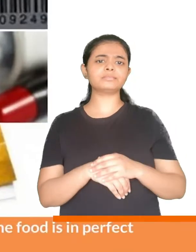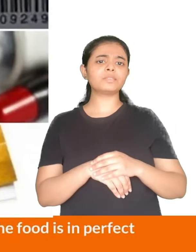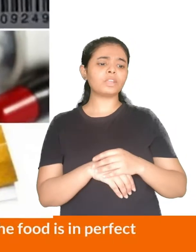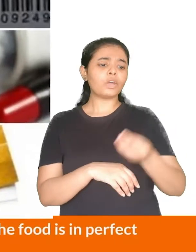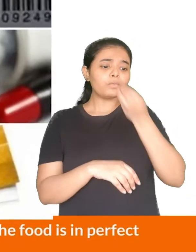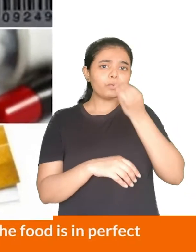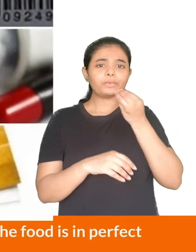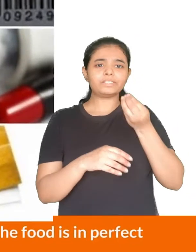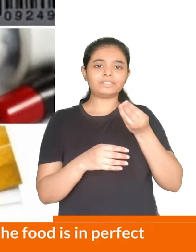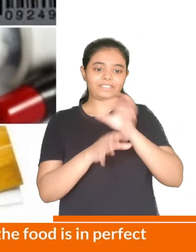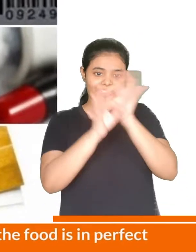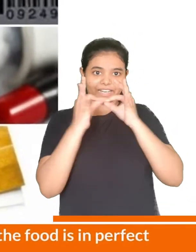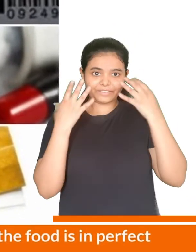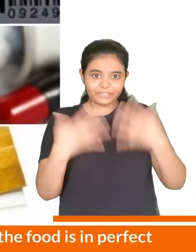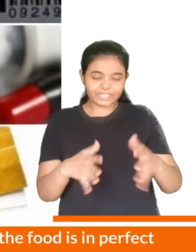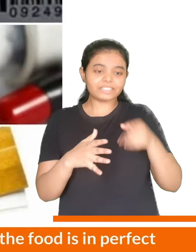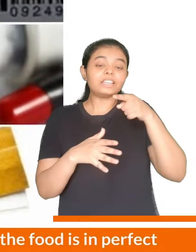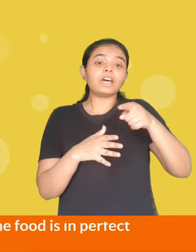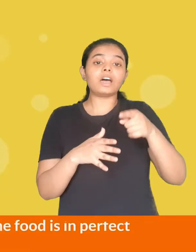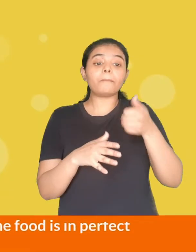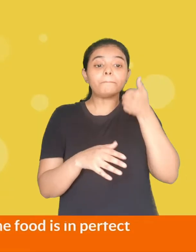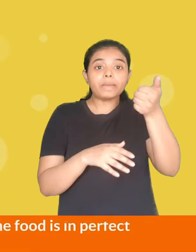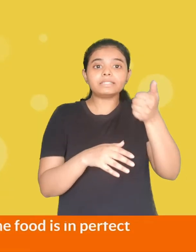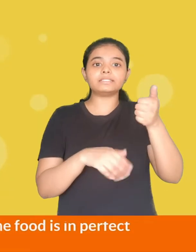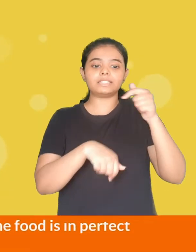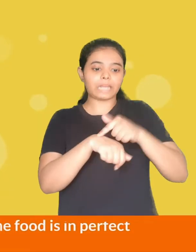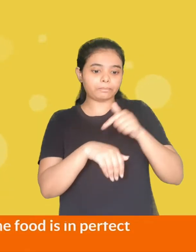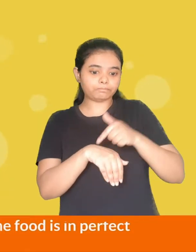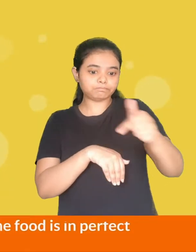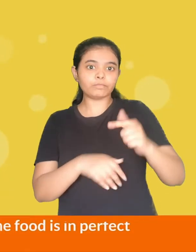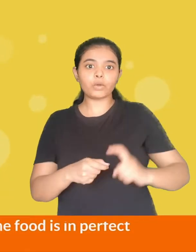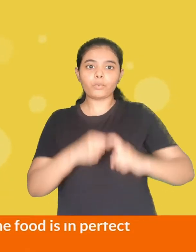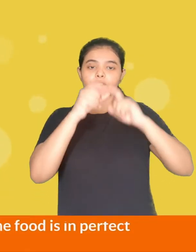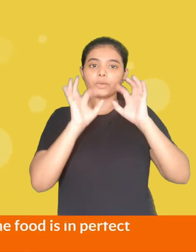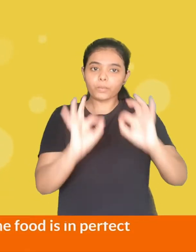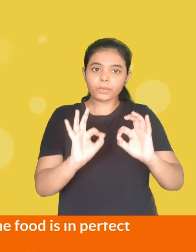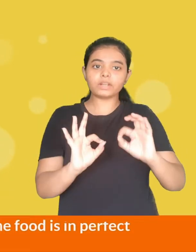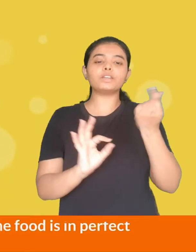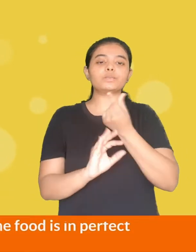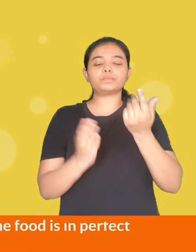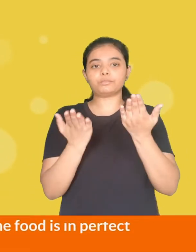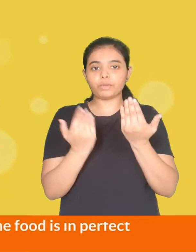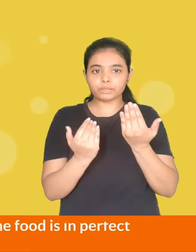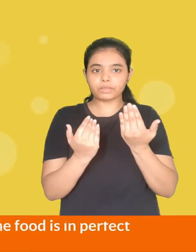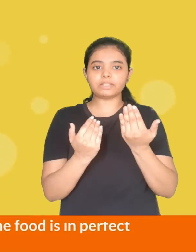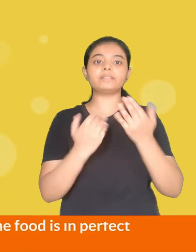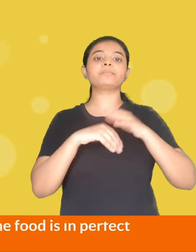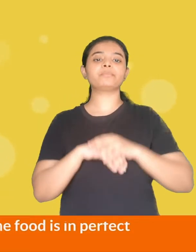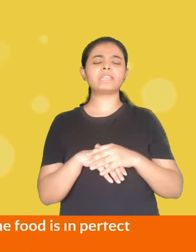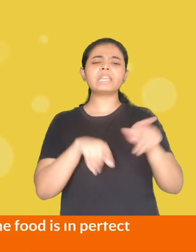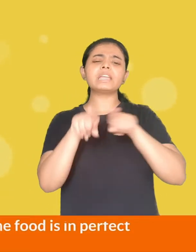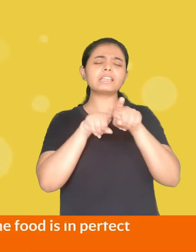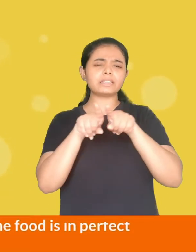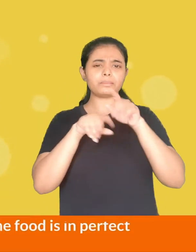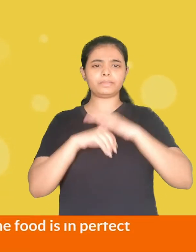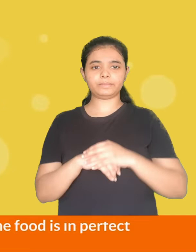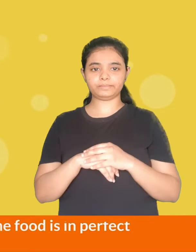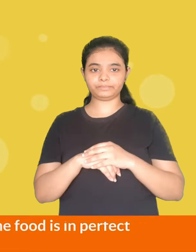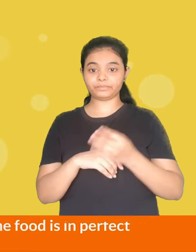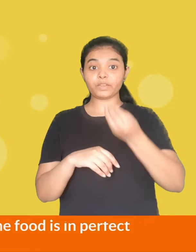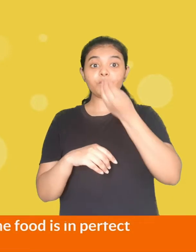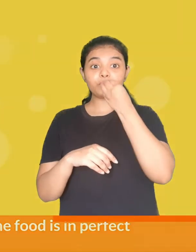आपको इस बात की जानकारी देता है कि इस खाद्य पदार्थ की कितने समय के लिए गुणवक्ता बनी रहेगी